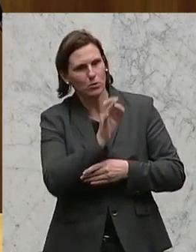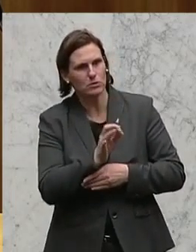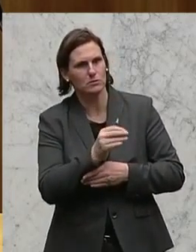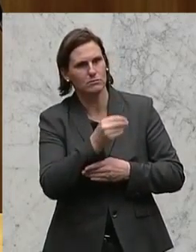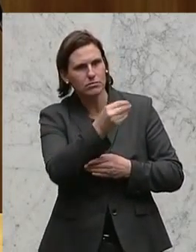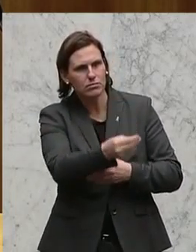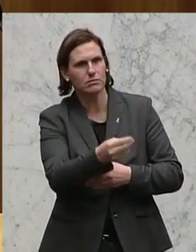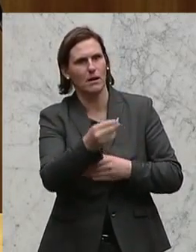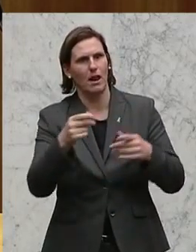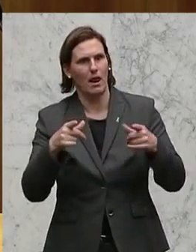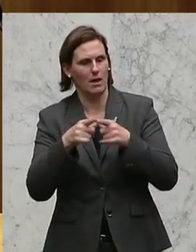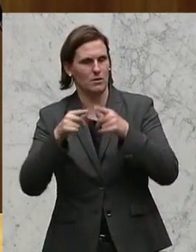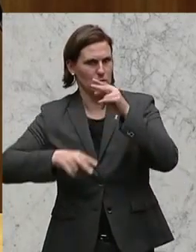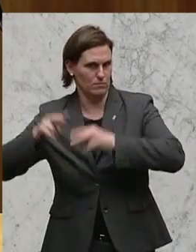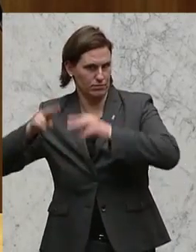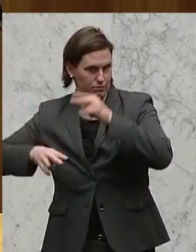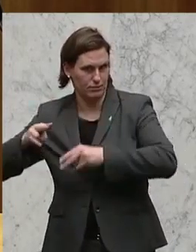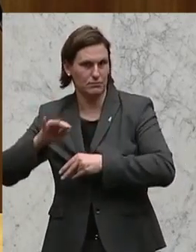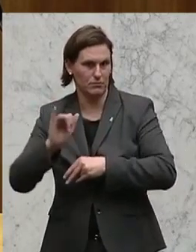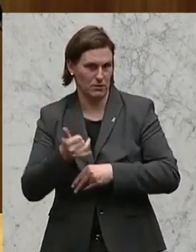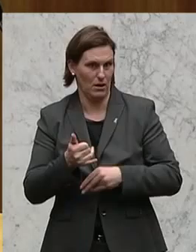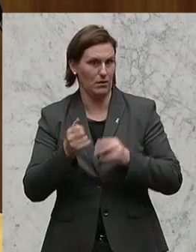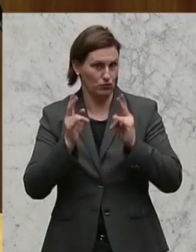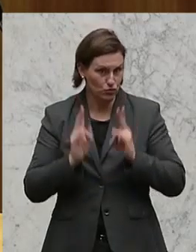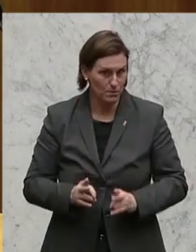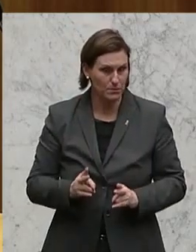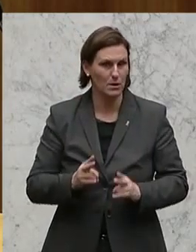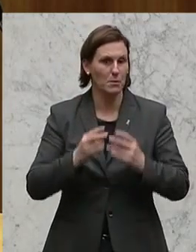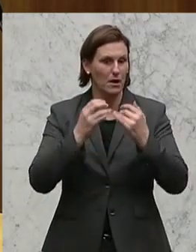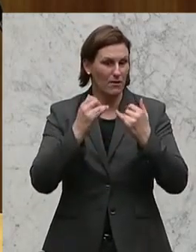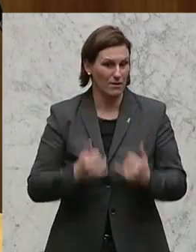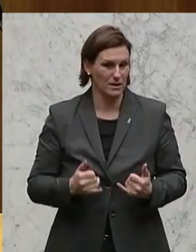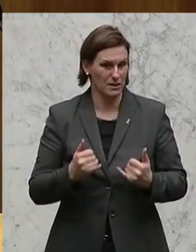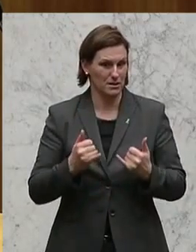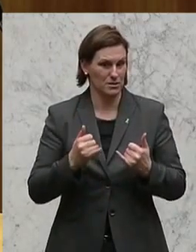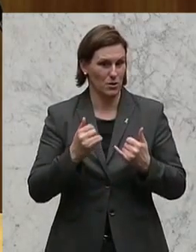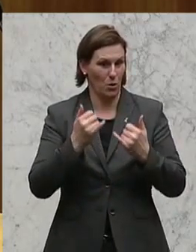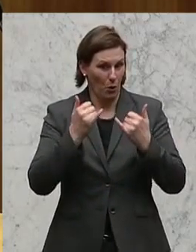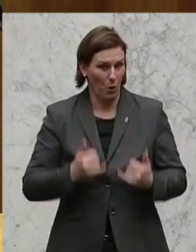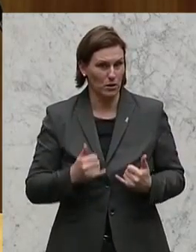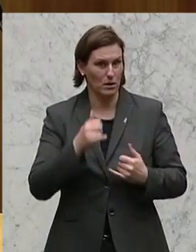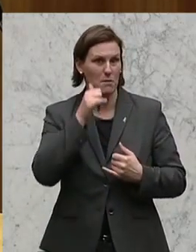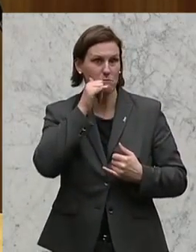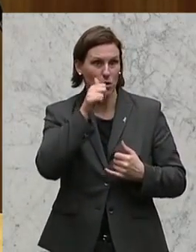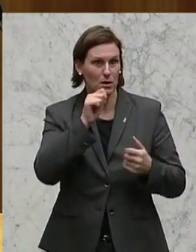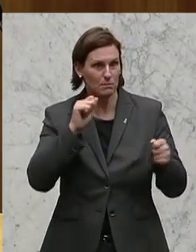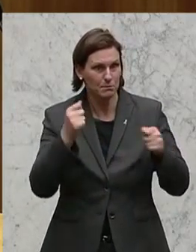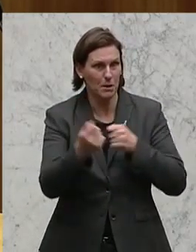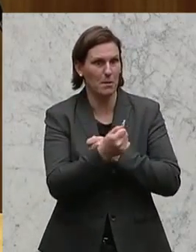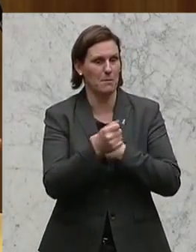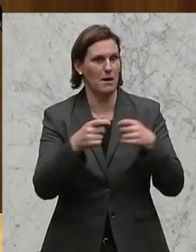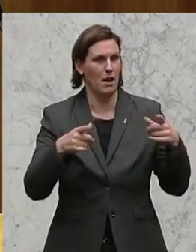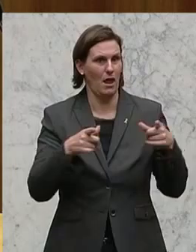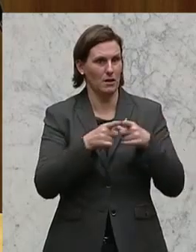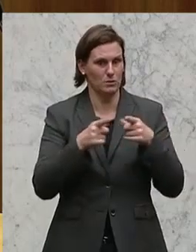unterschiedlich, das stimmt. Aber man muss auch dazu sagen, wenn man die Systeme von heute auf morgen zusammenführt, dass dann der eine weniger Leistungen